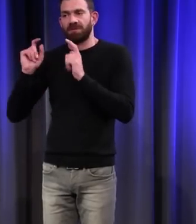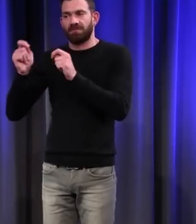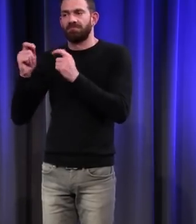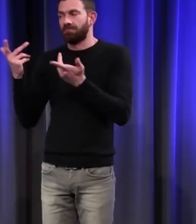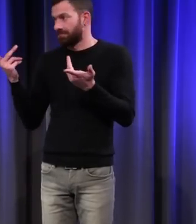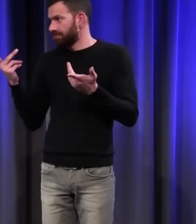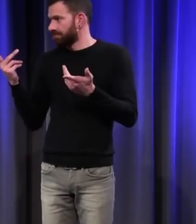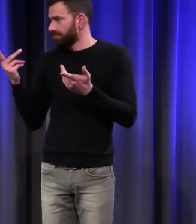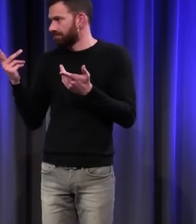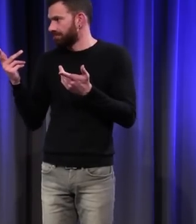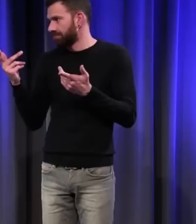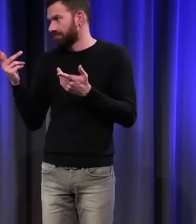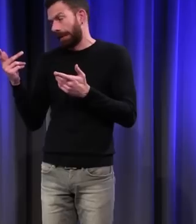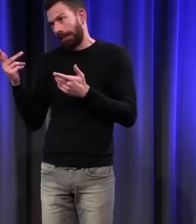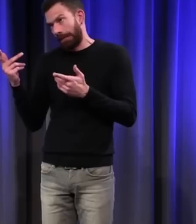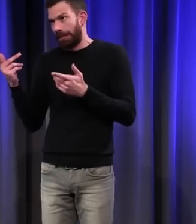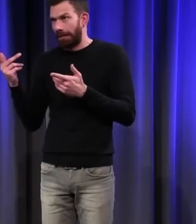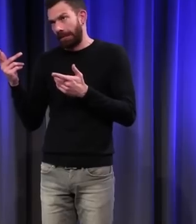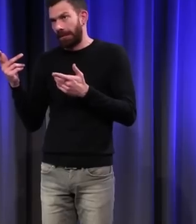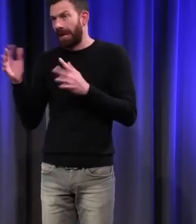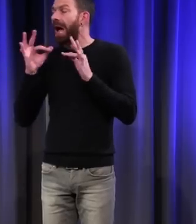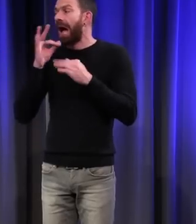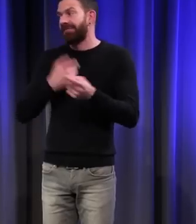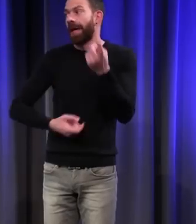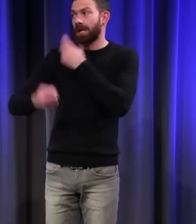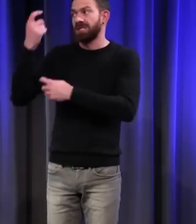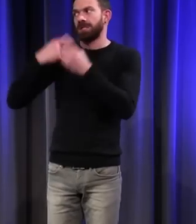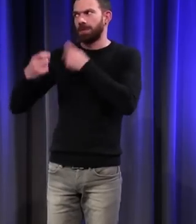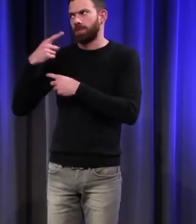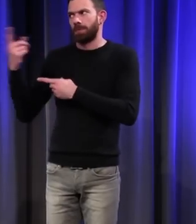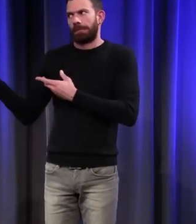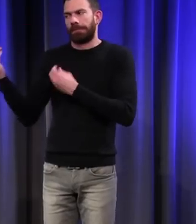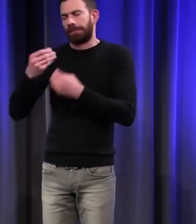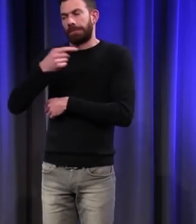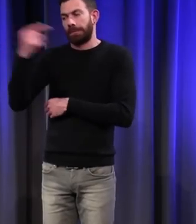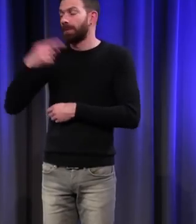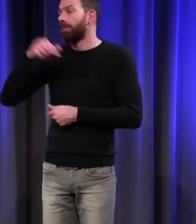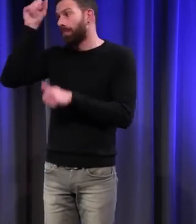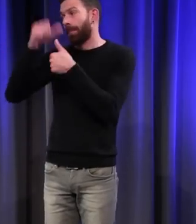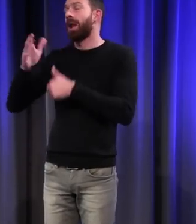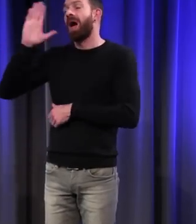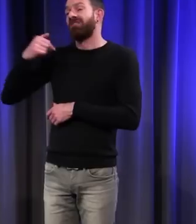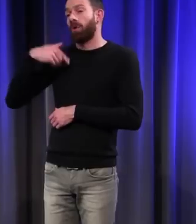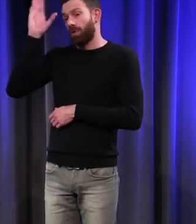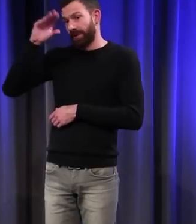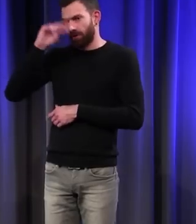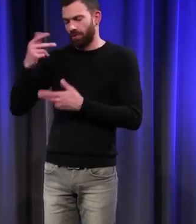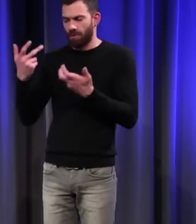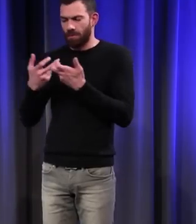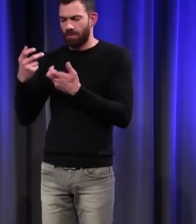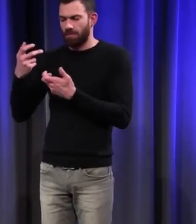ont fait quand même plus de mal que de bien à l'historiographie. Je me souviens, quand j'étais étudiant, Georges Duby,